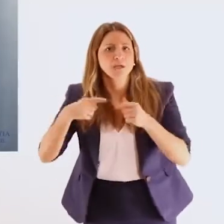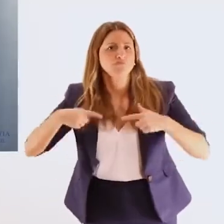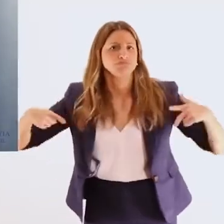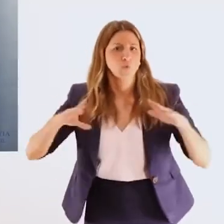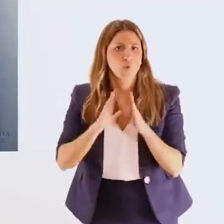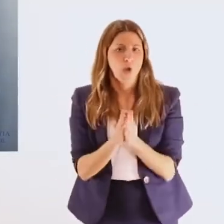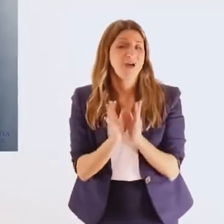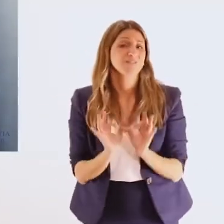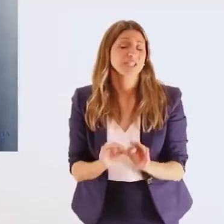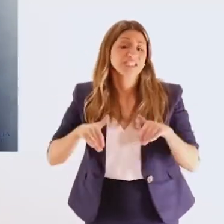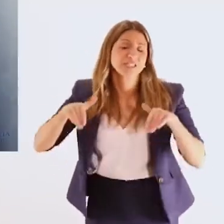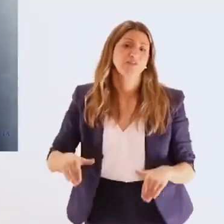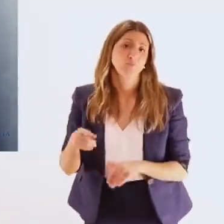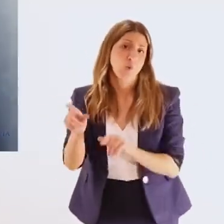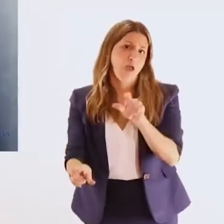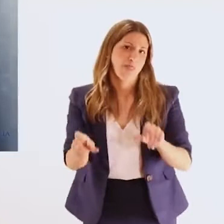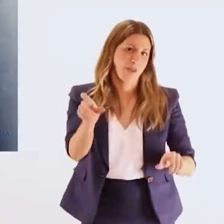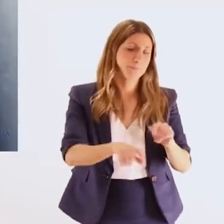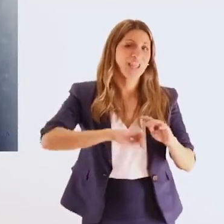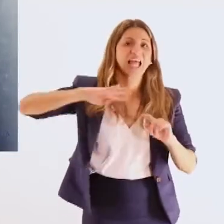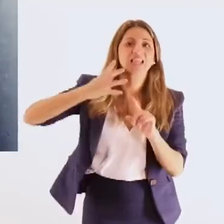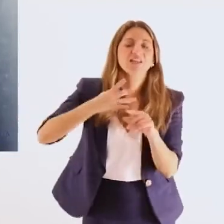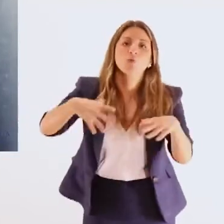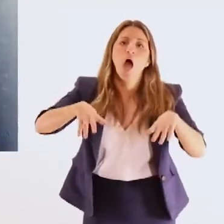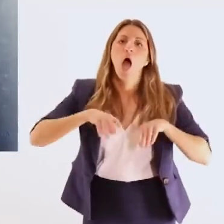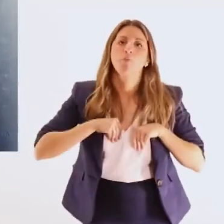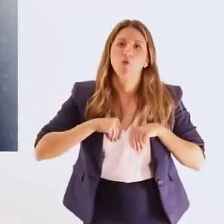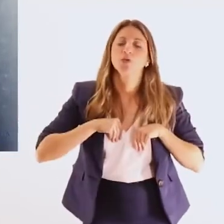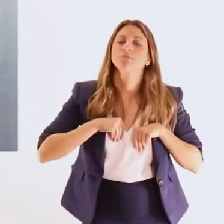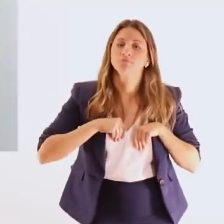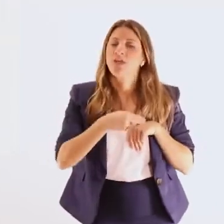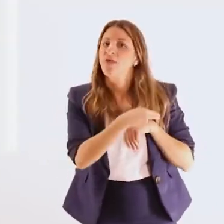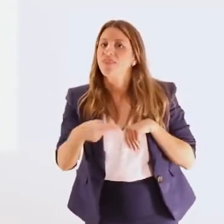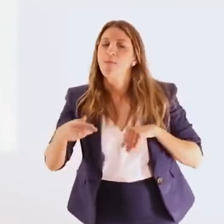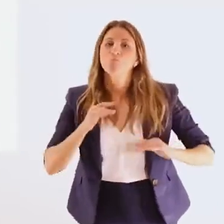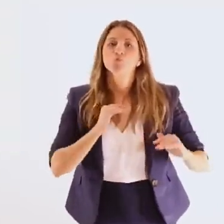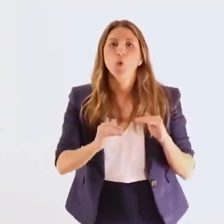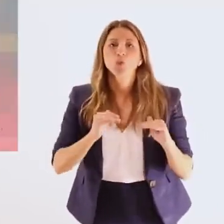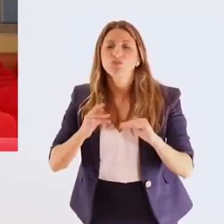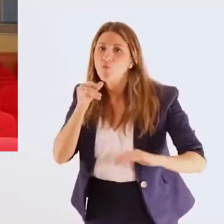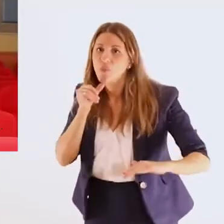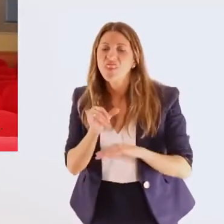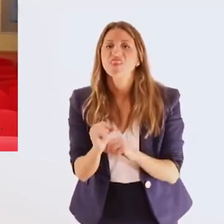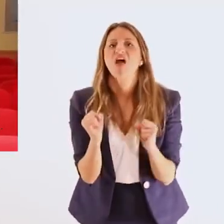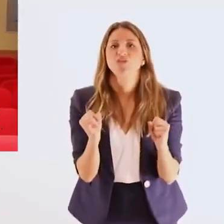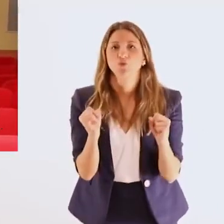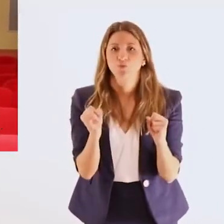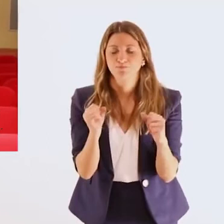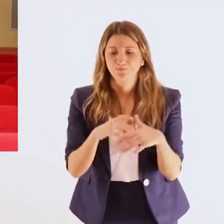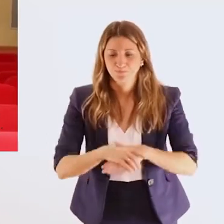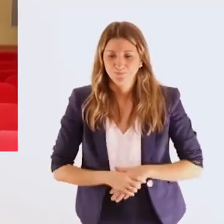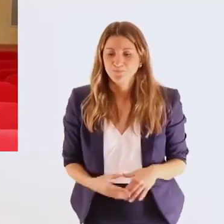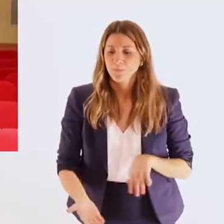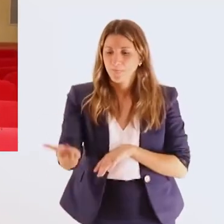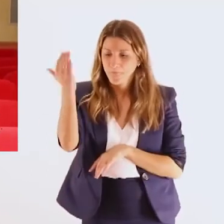τέταρτον στην αποδοχή της αρχής της προστατευόμενης διαβίωσης Έχουμε κοντά μας